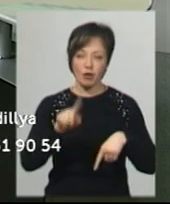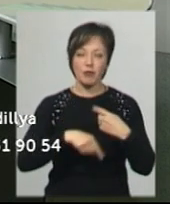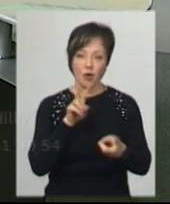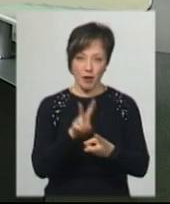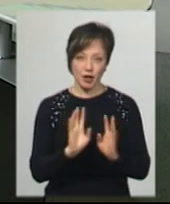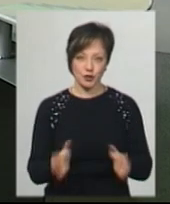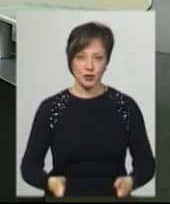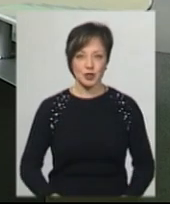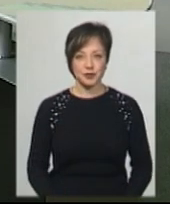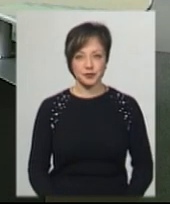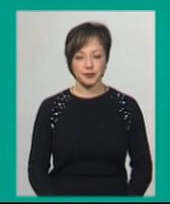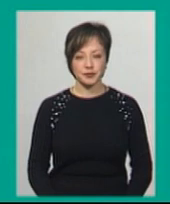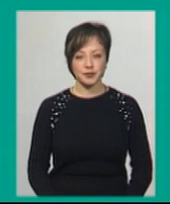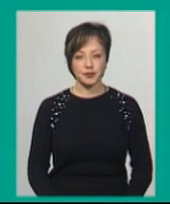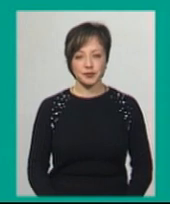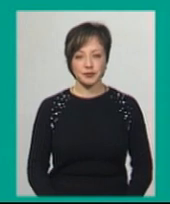Побачимось.